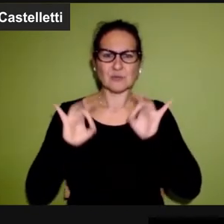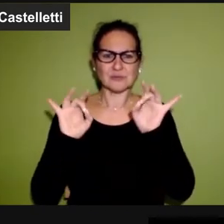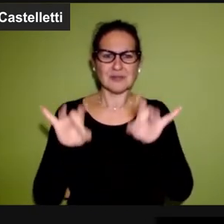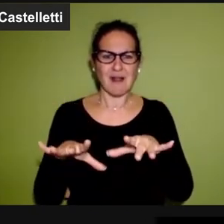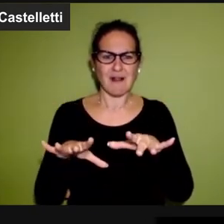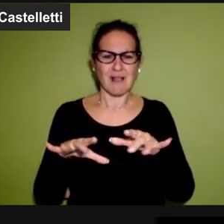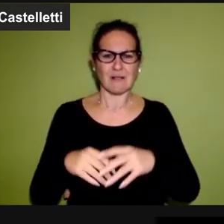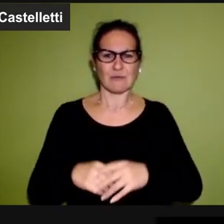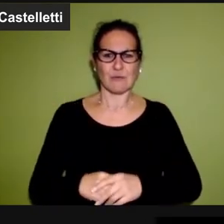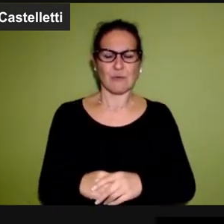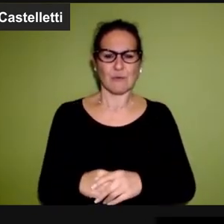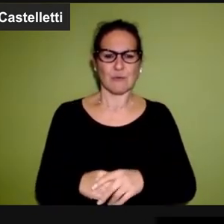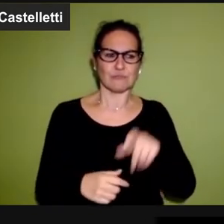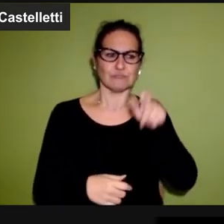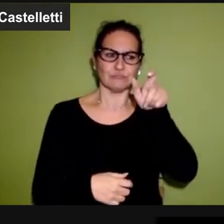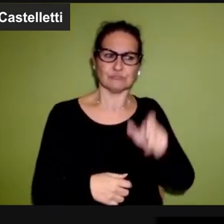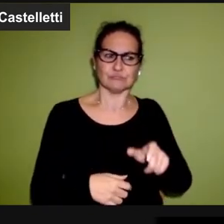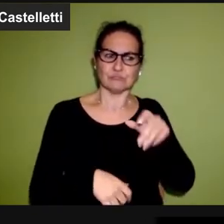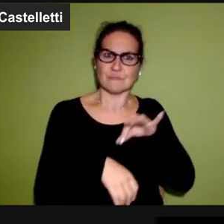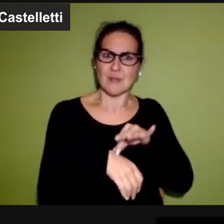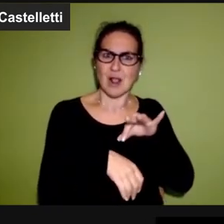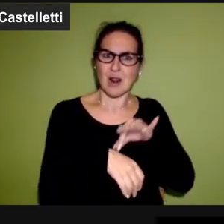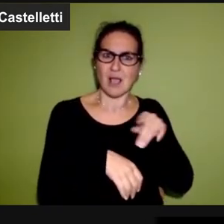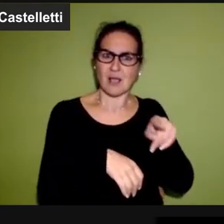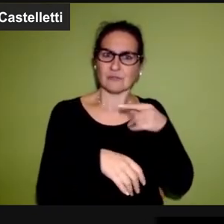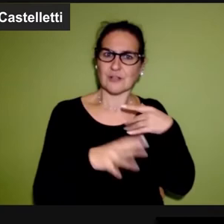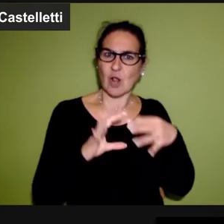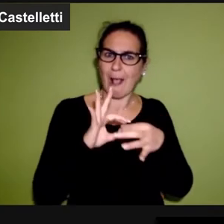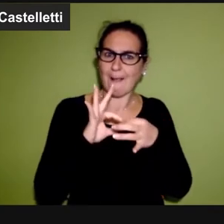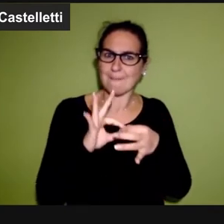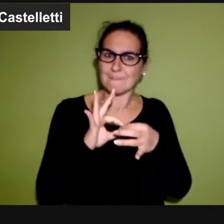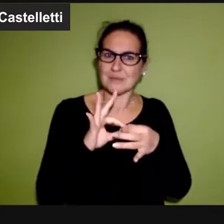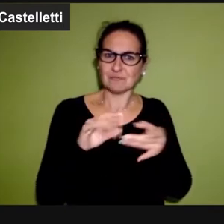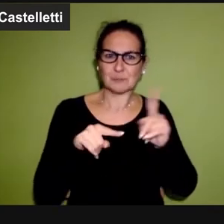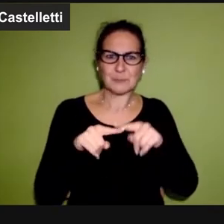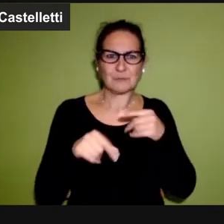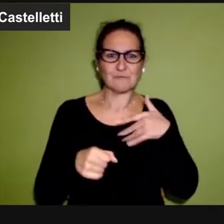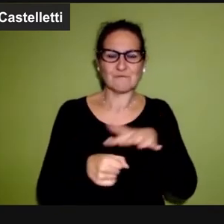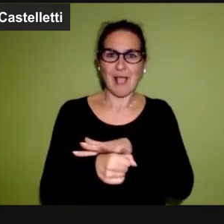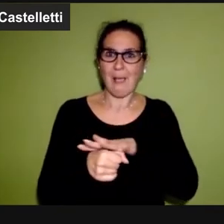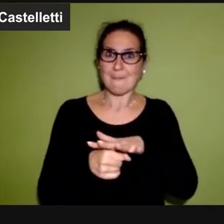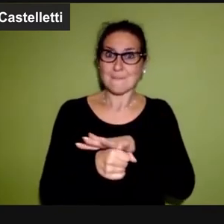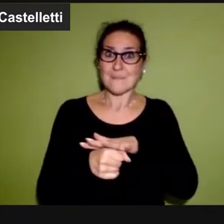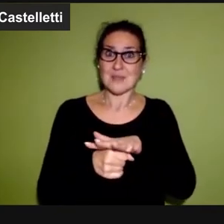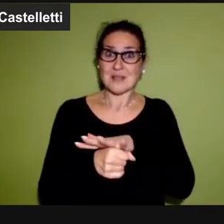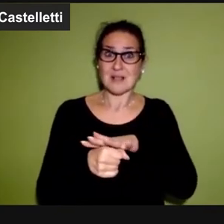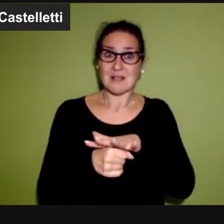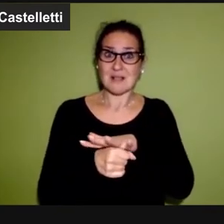australiano definisce che con i suoi più cari amici e familiari